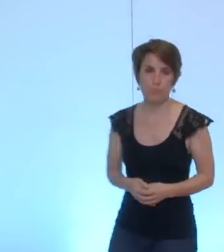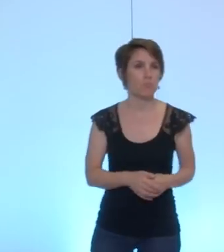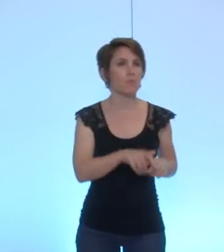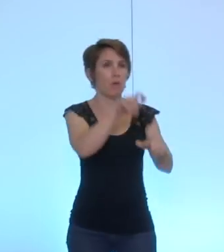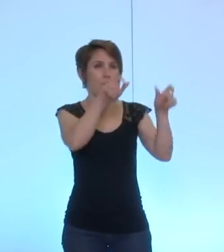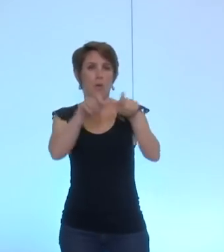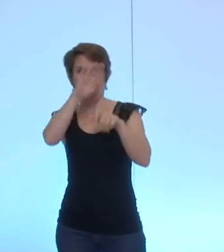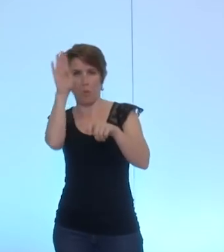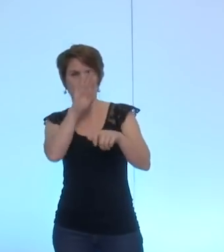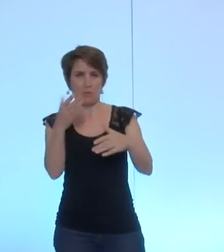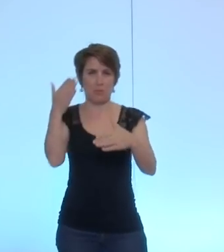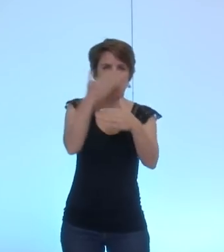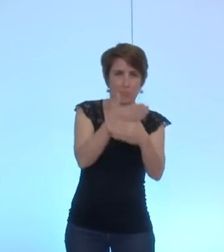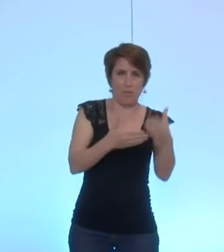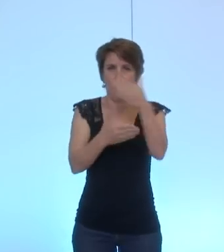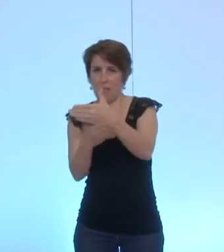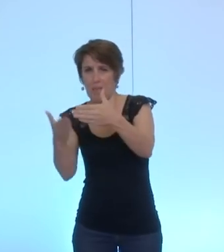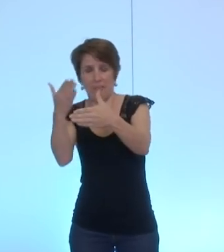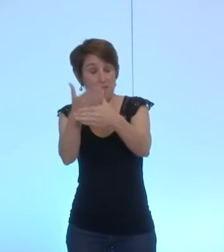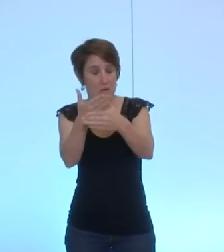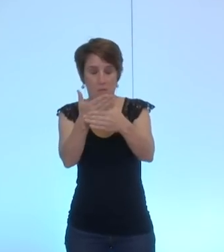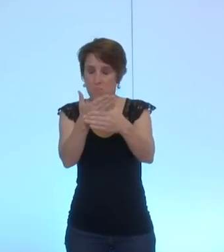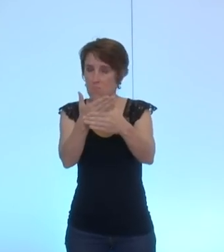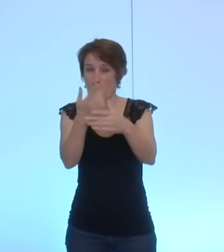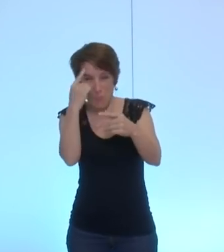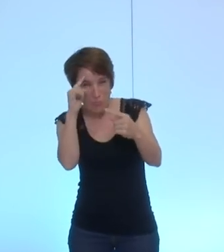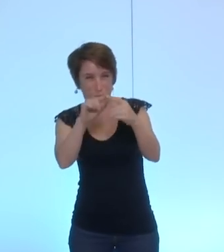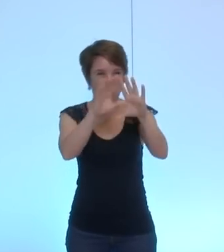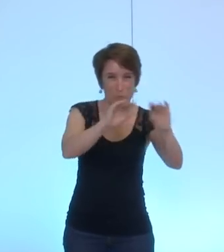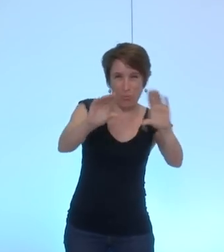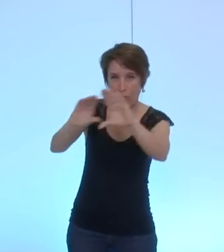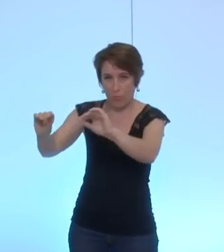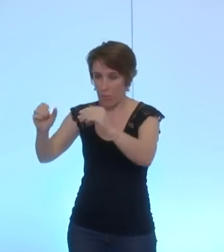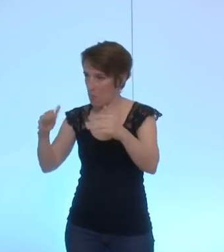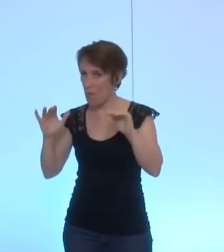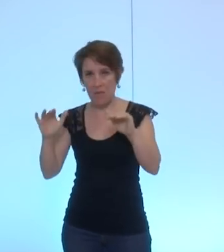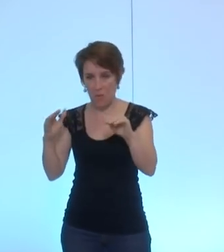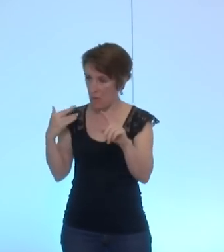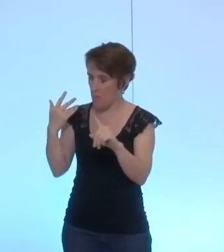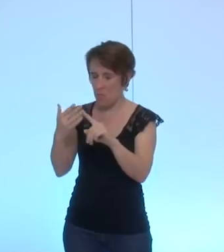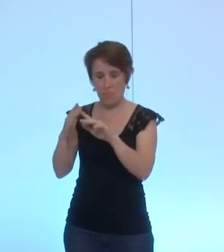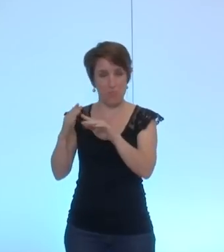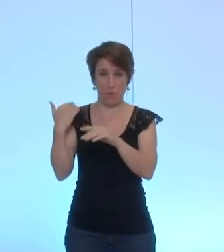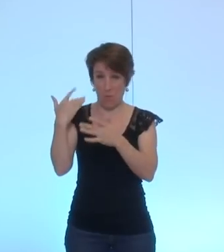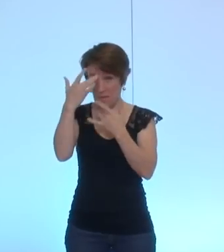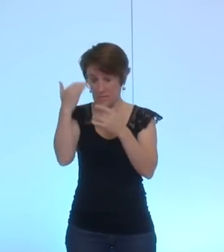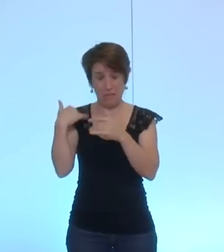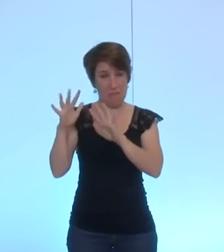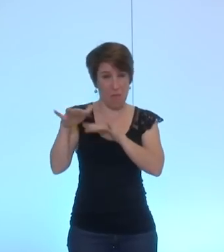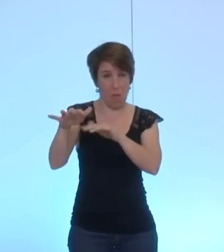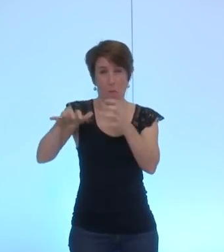graves dérapages et incidents se sont multipliés non seulement cet été mais aussi avant avec en toile de fond